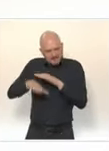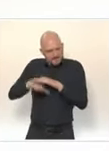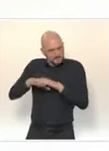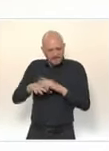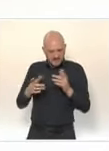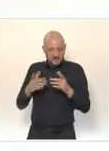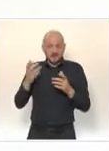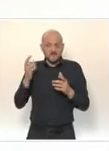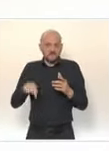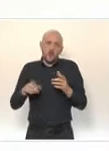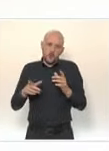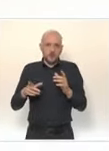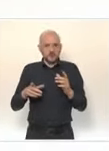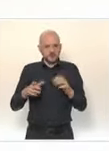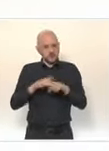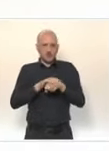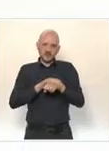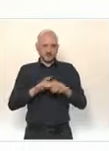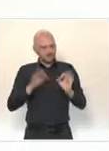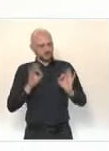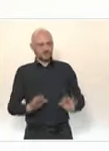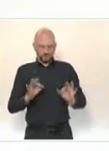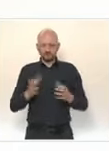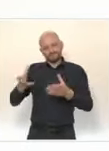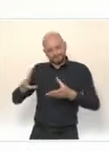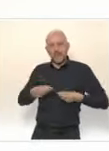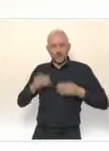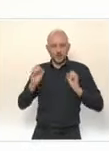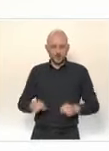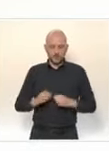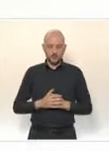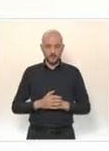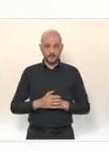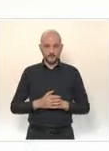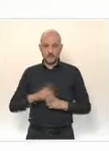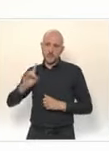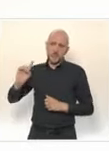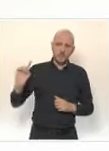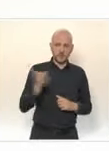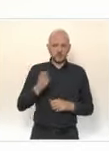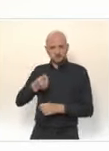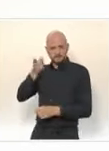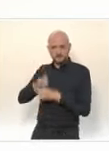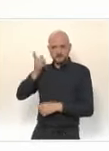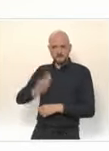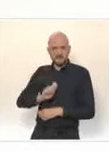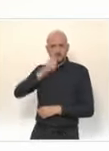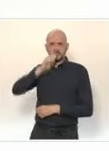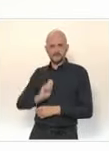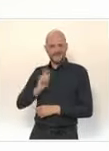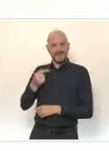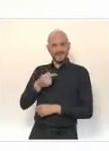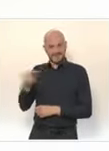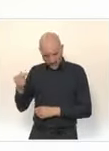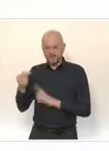impérieux. Tous doivent justifier, depuis la fin janvier, de la réalisation d'un test PCR négatif et observer une